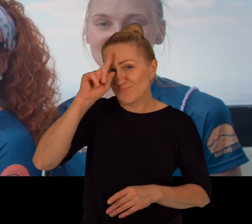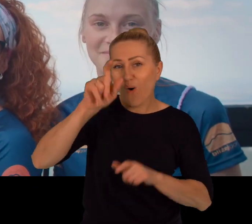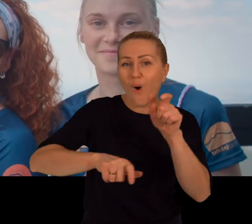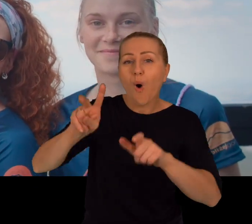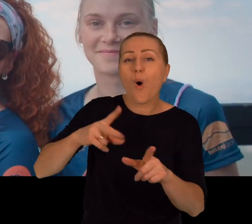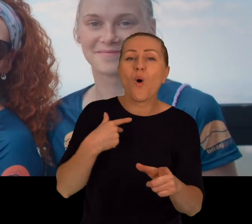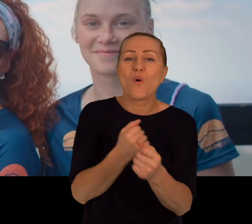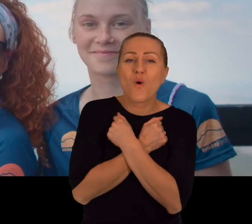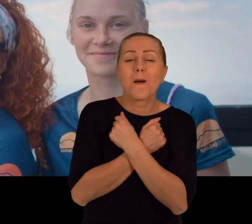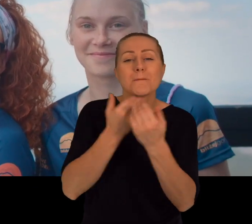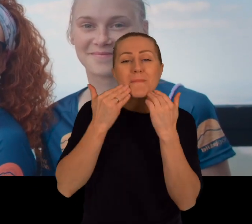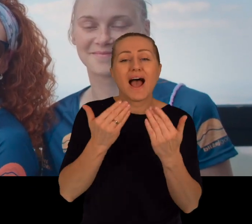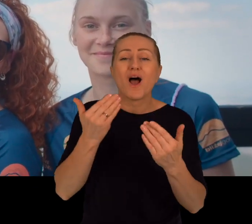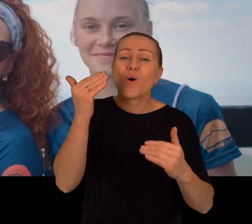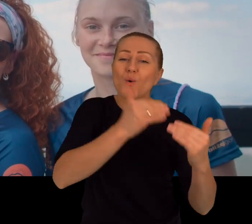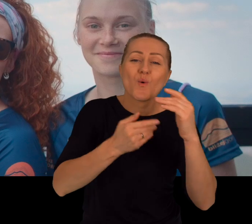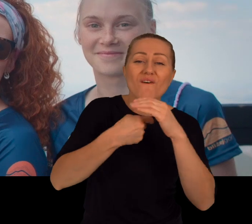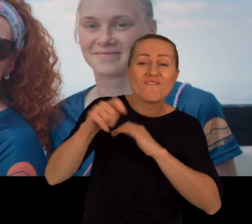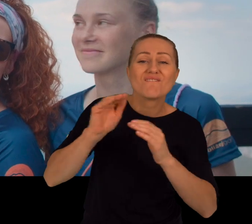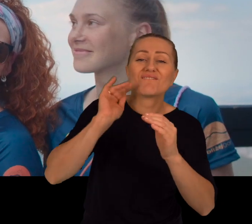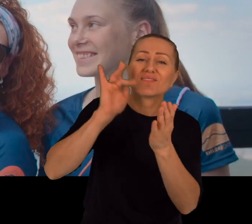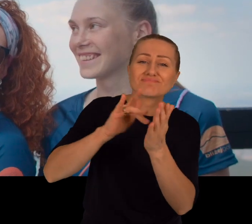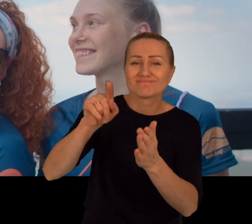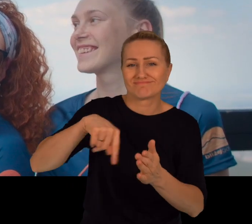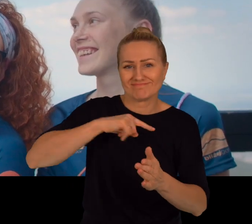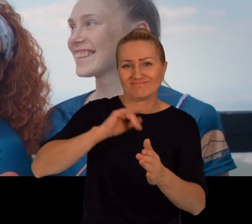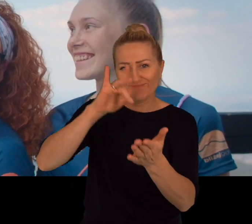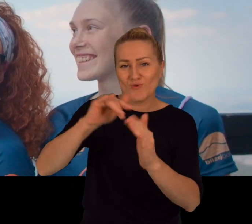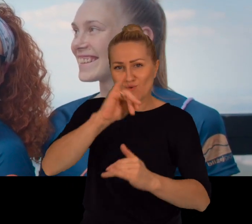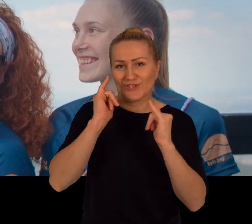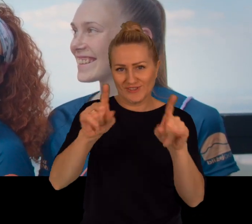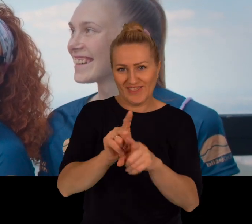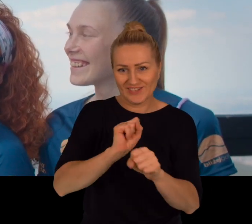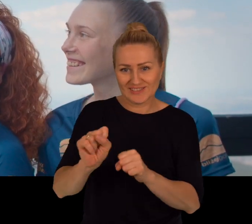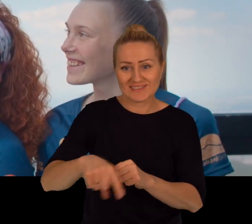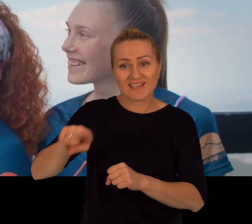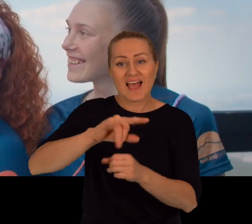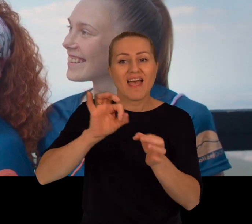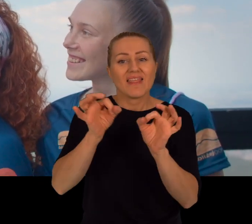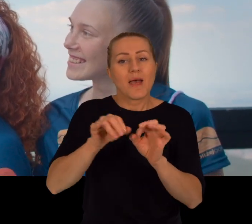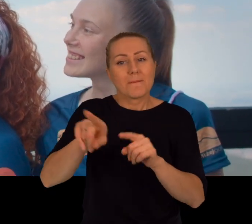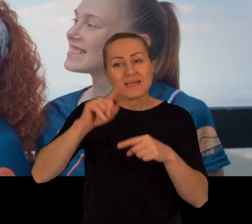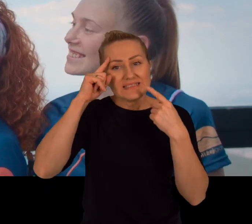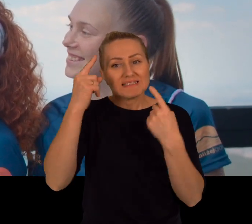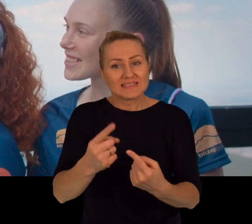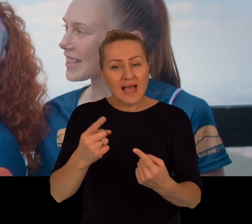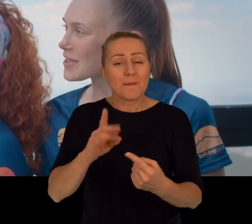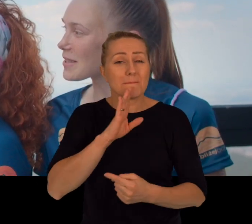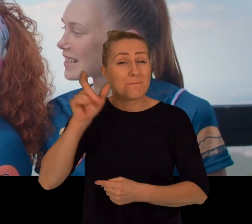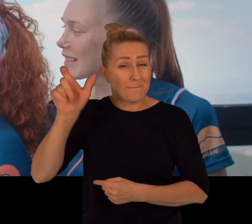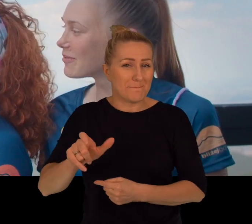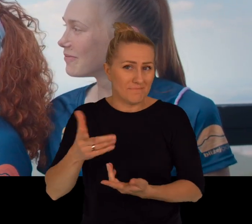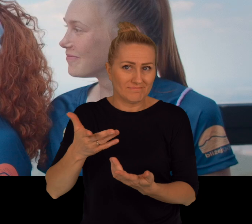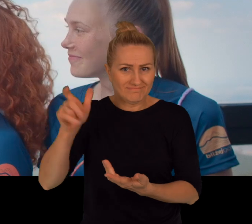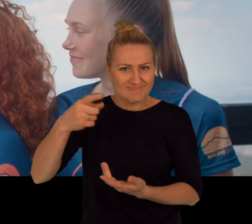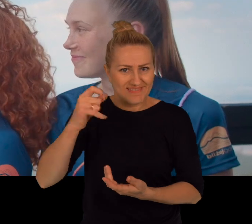Te osoby, które kocham, dzięki tym wyjściom też mogą w tych górach być, bo sami z takim już w